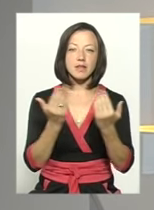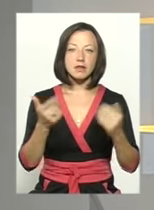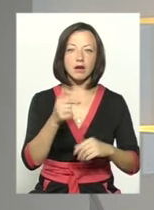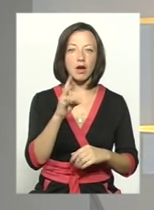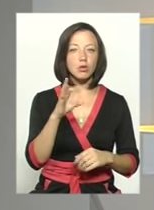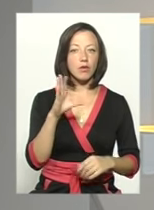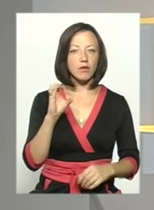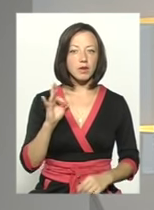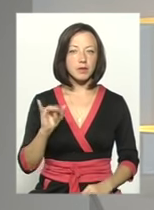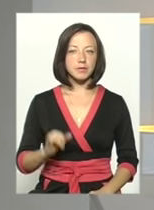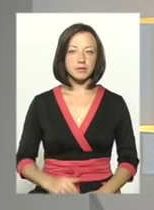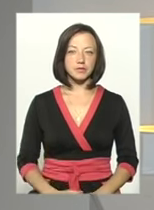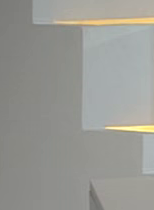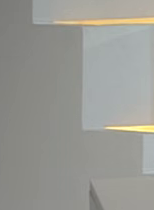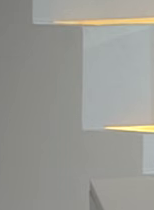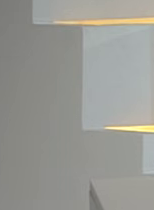Ганновері. Прошу, ролик.